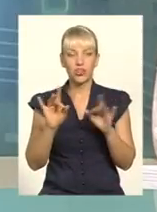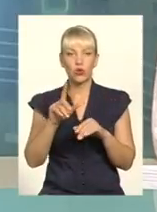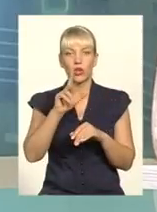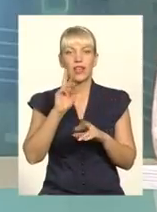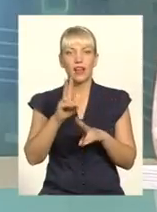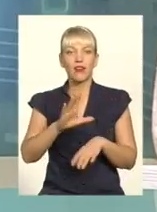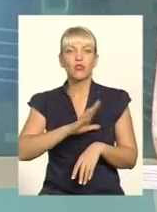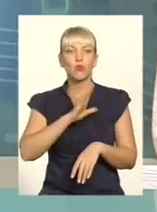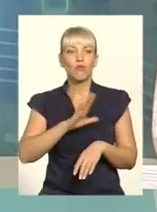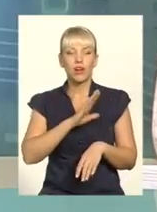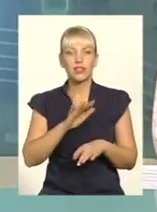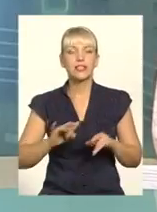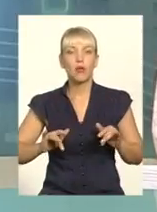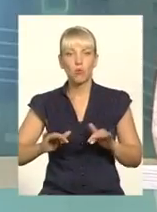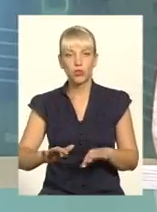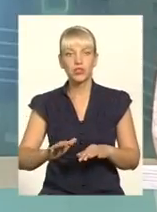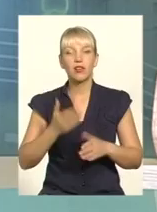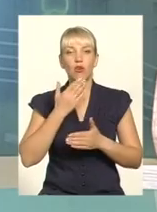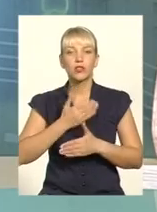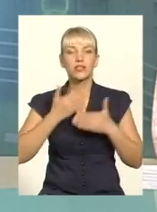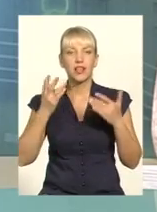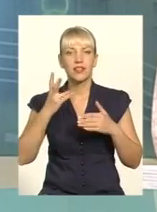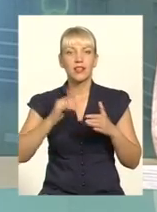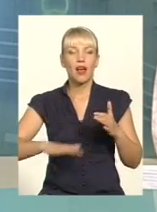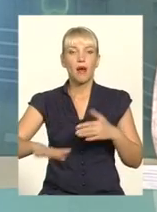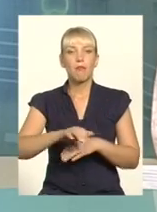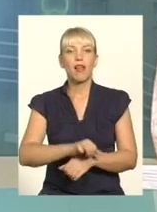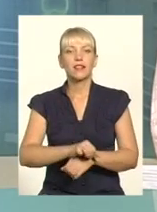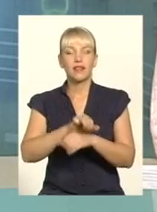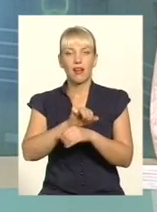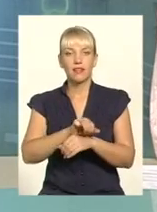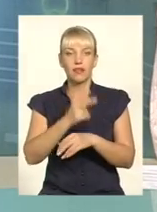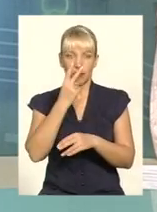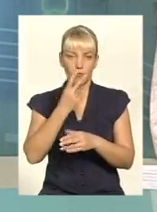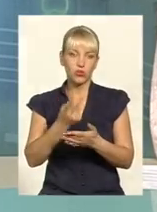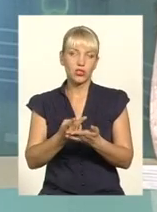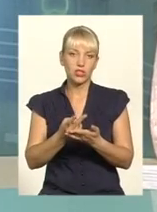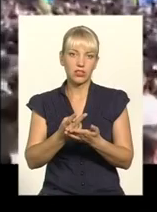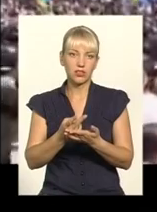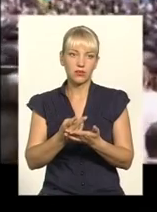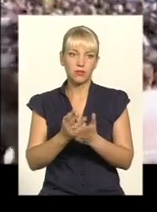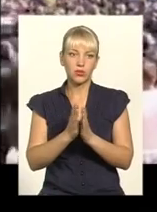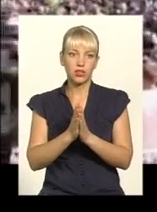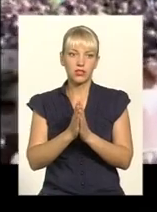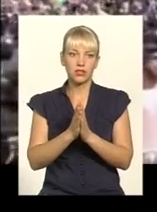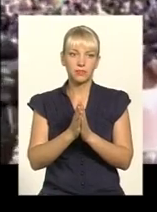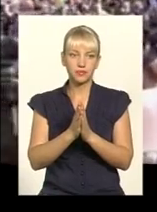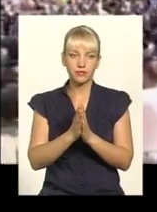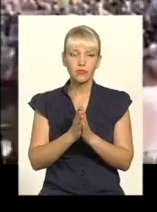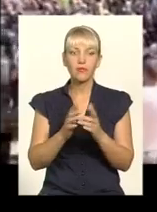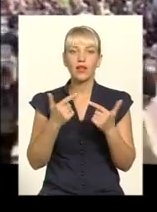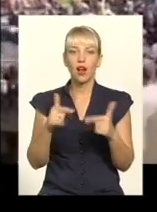останні події на Майдані. Прошу режисера нам показати, гостей